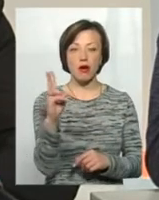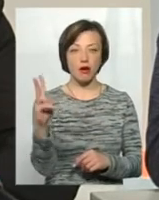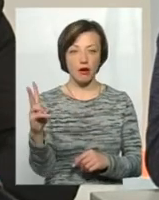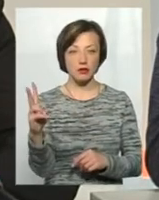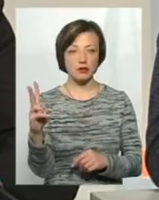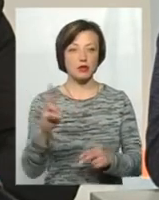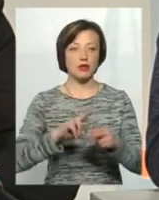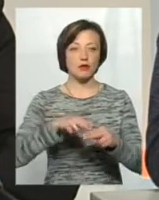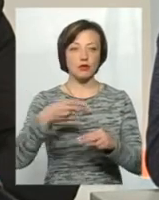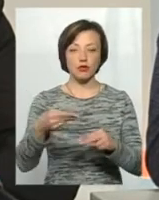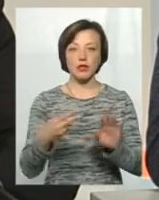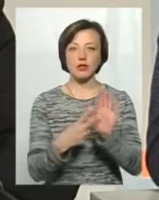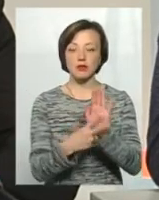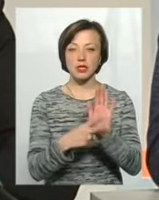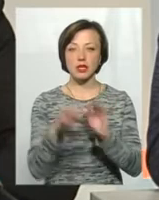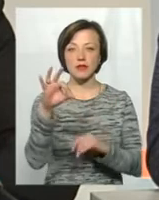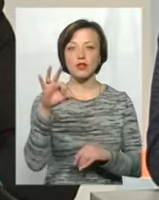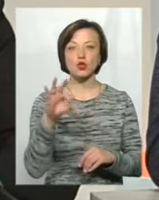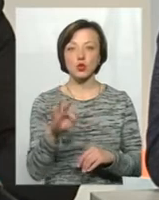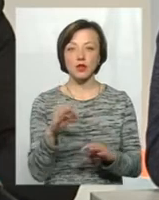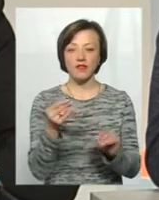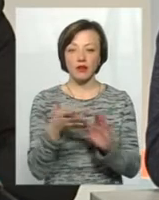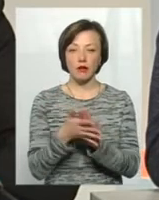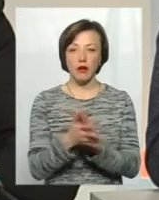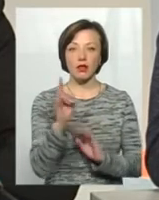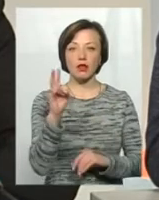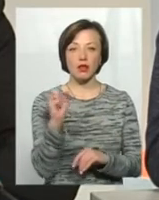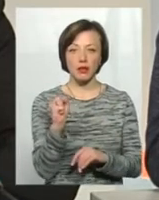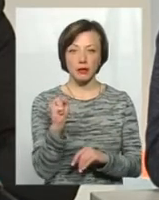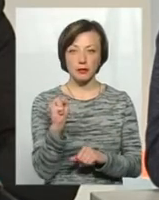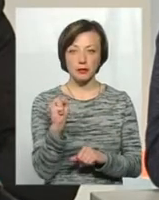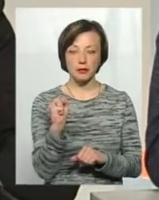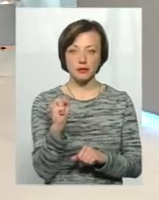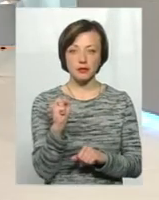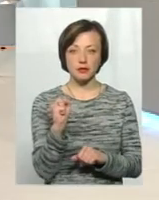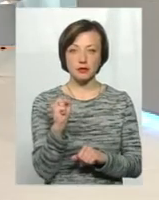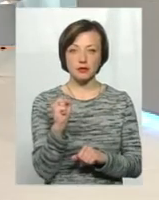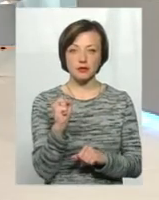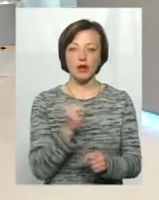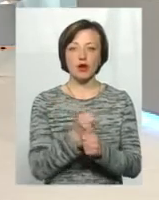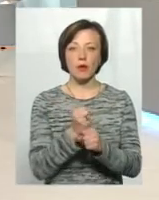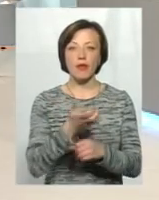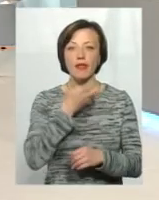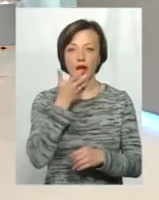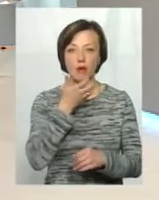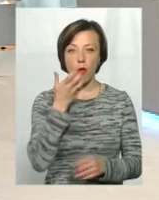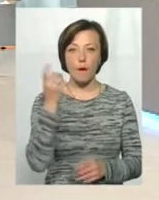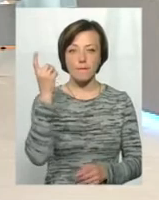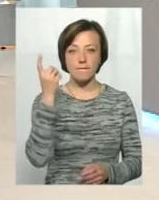відшкодування в розмірі 70% витрат на роботи по термомодернізації.